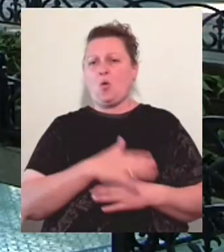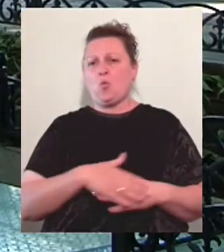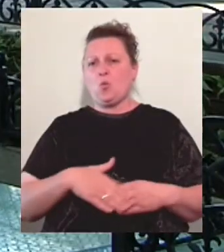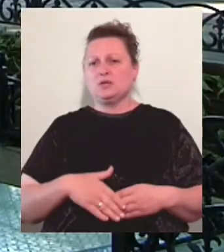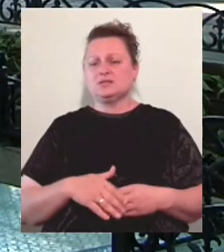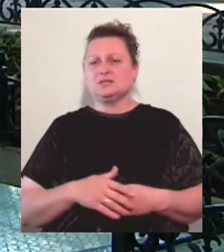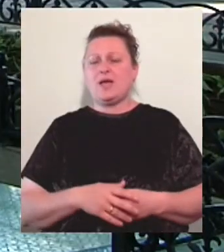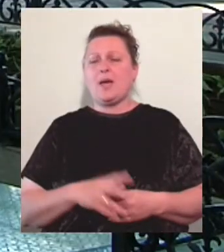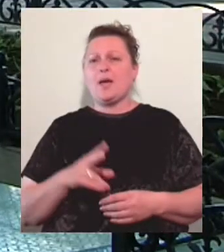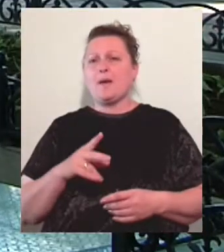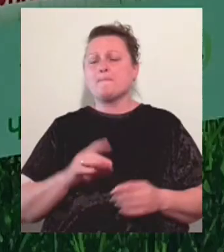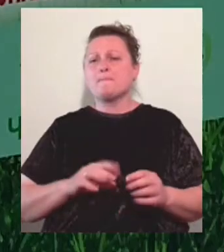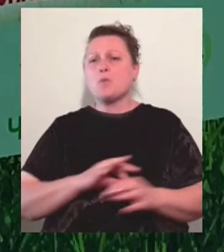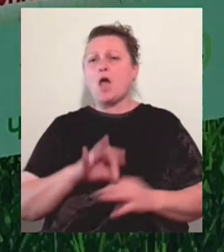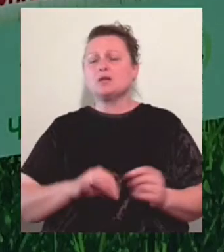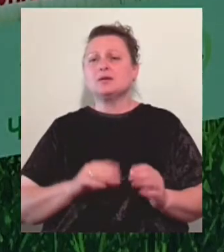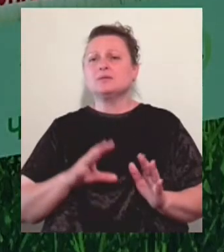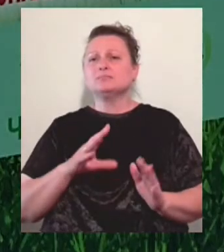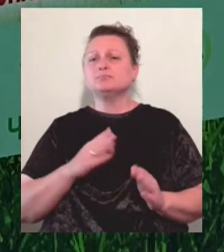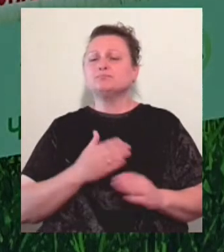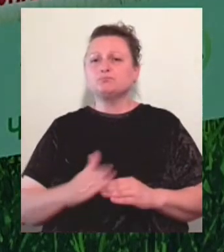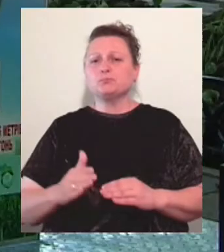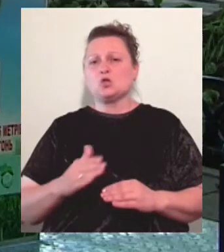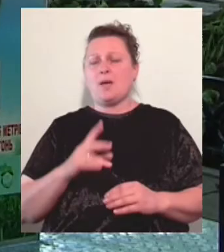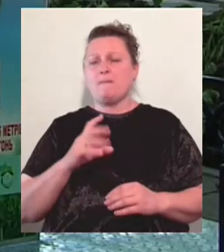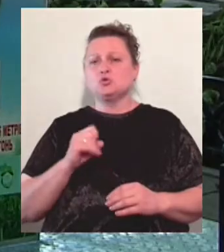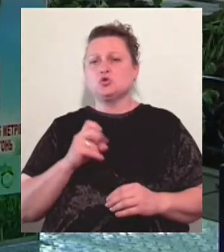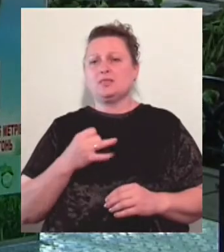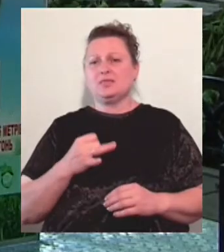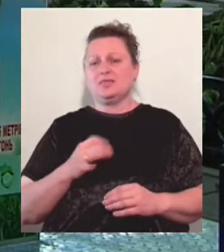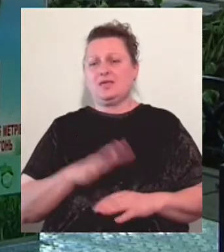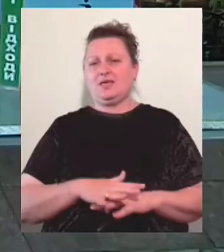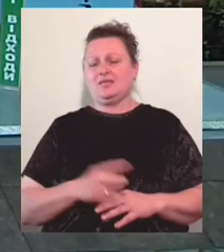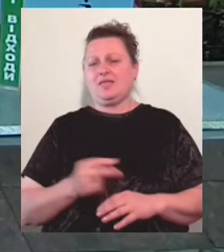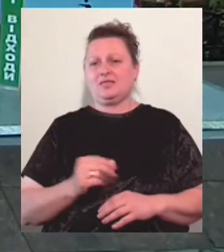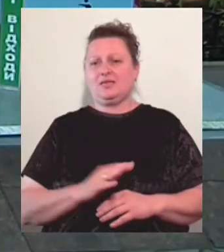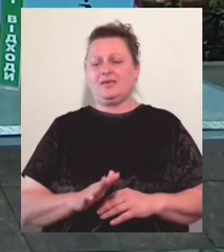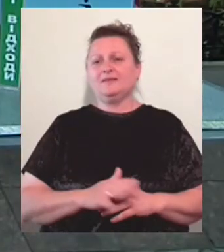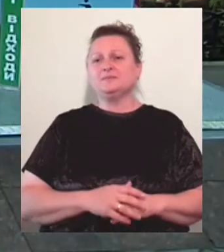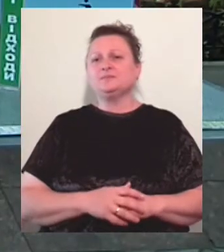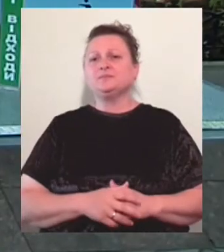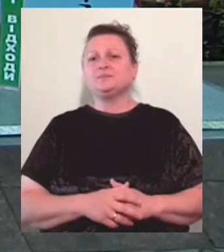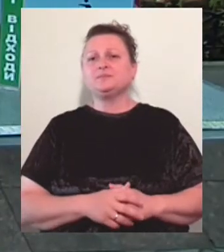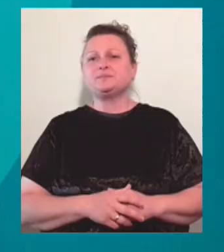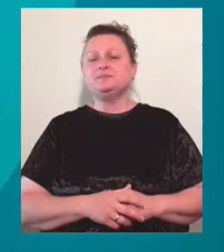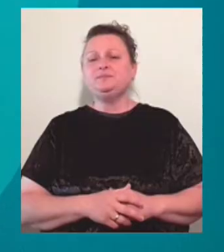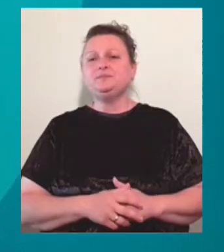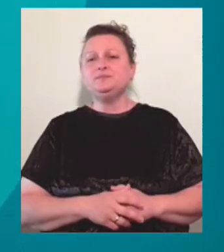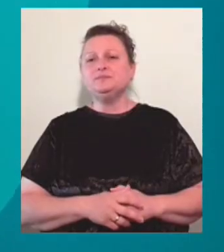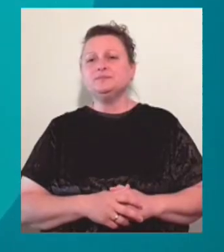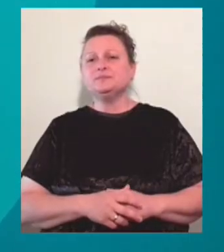проєкт реалізували за позабюджетні кошти, повідомили у мерії. Юлія Цух, Владислава Гарбер, новини на Суспільному, Одеса.